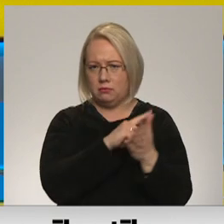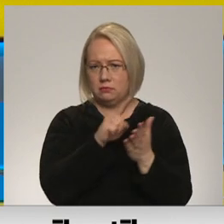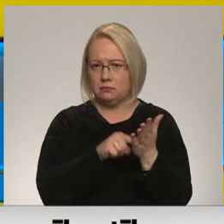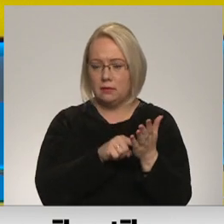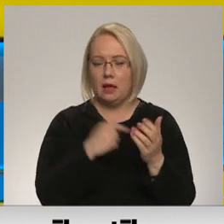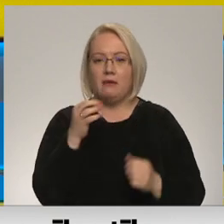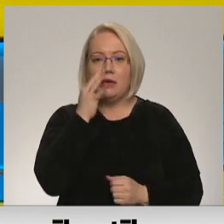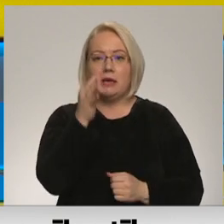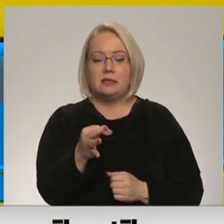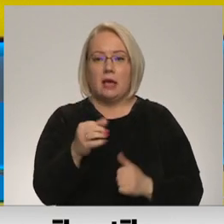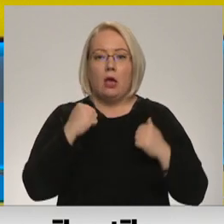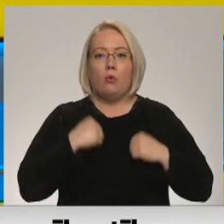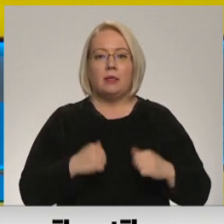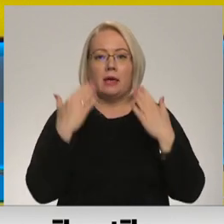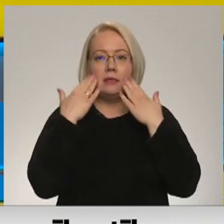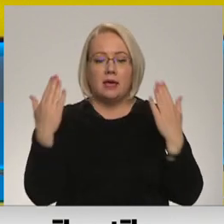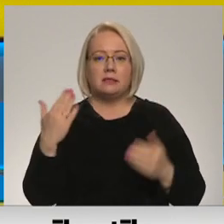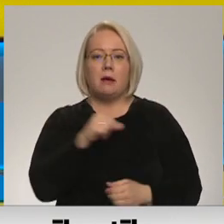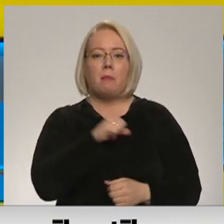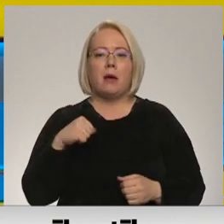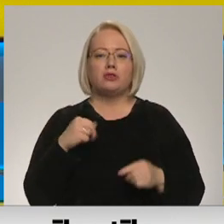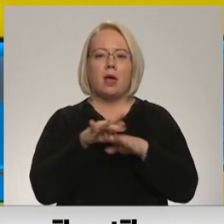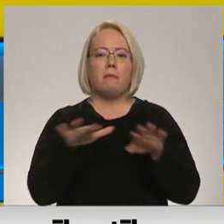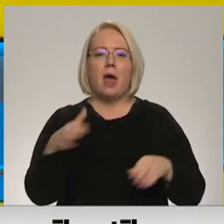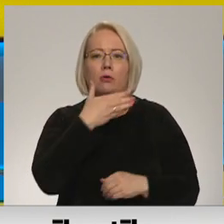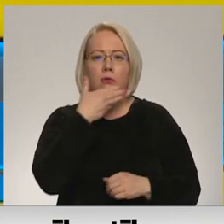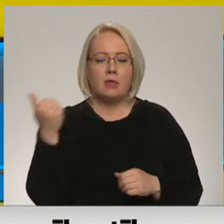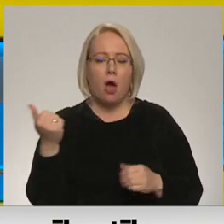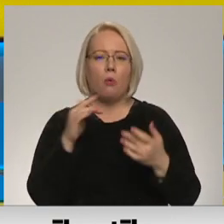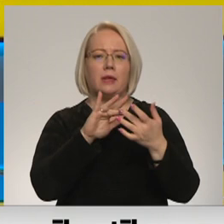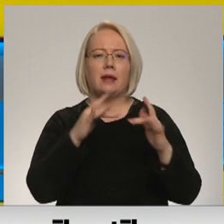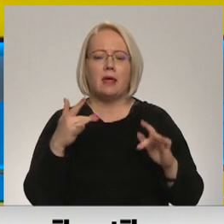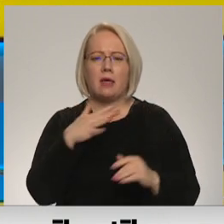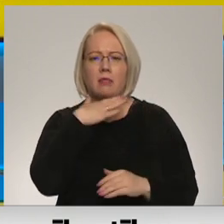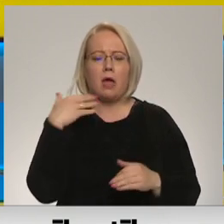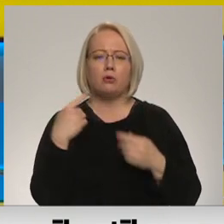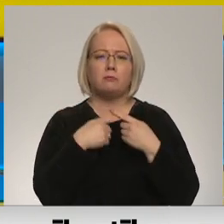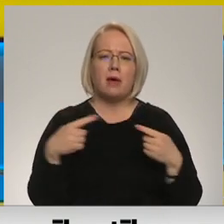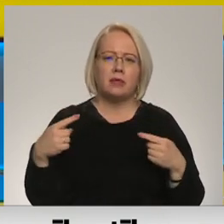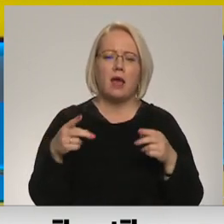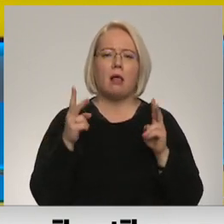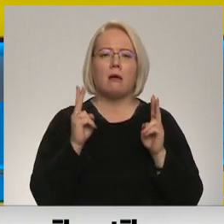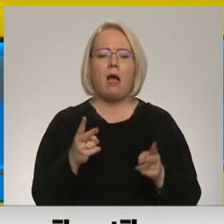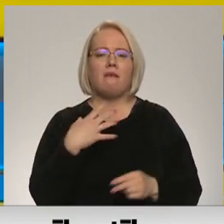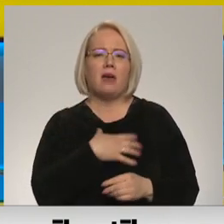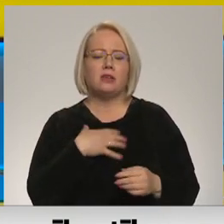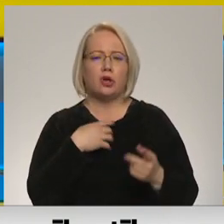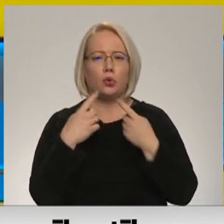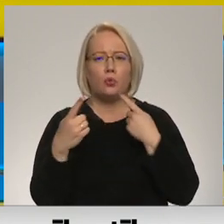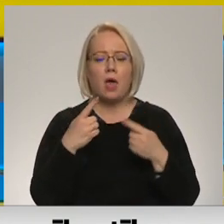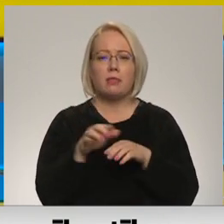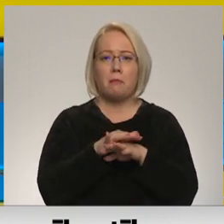Es pat gotīgi sakot, nezinu, man pašai bērni nav. Es zinu, ka internetā ir pieejama daudz materiālu par to, kā par to vajadzētu runāt.